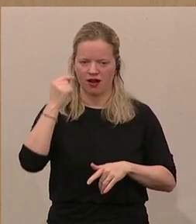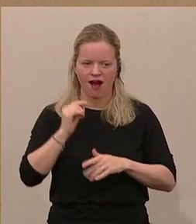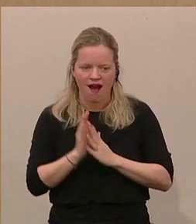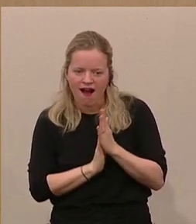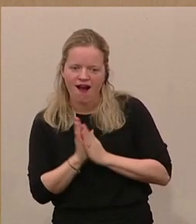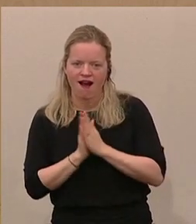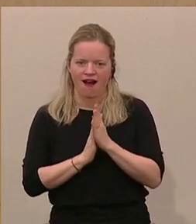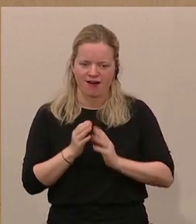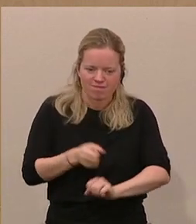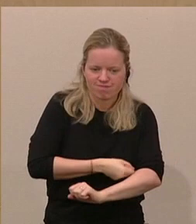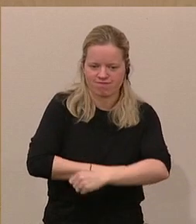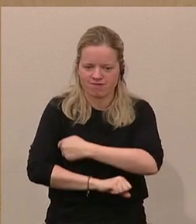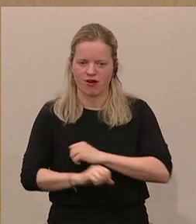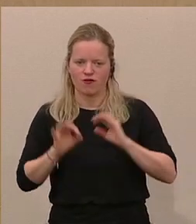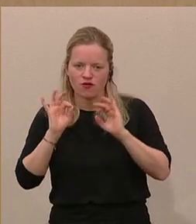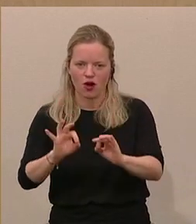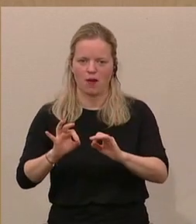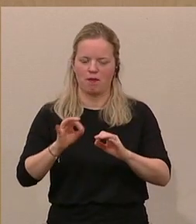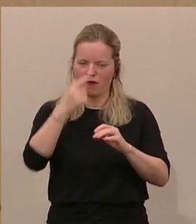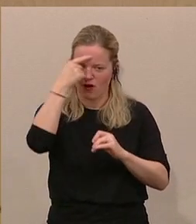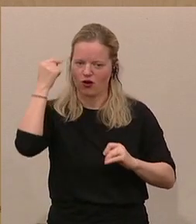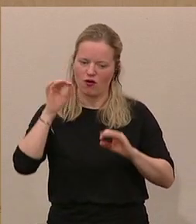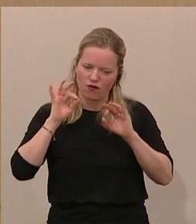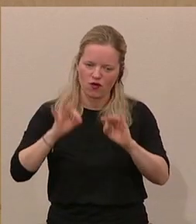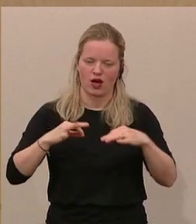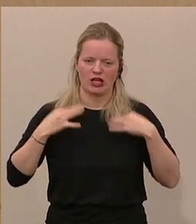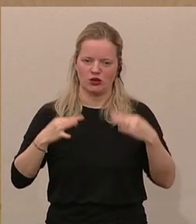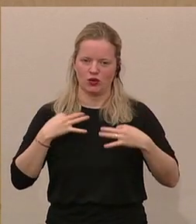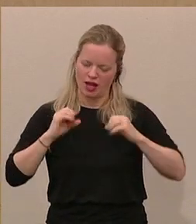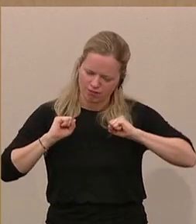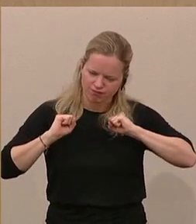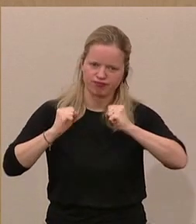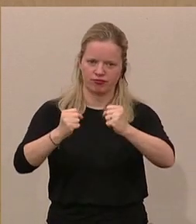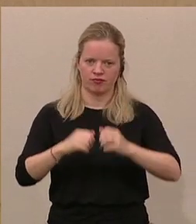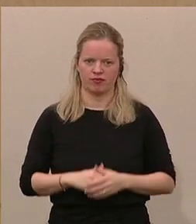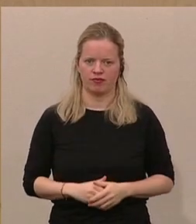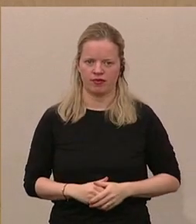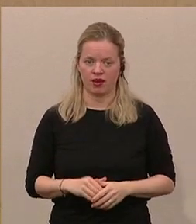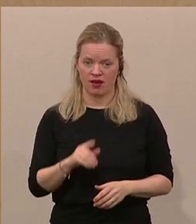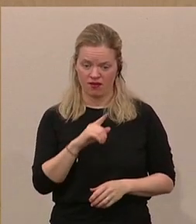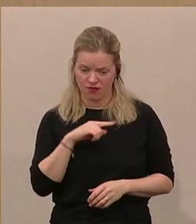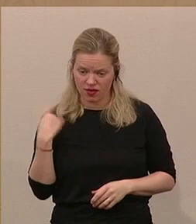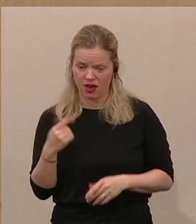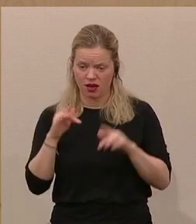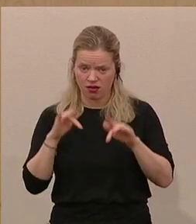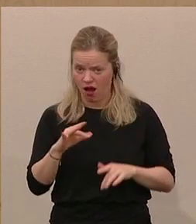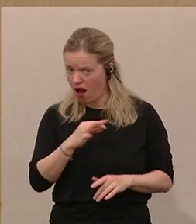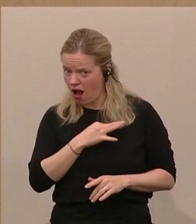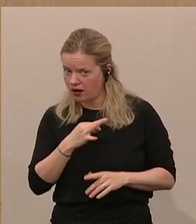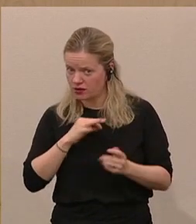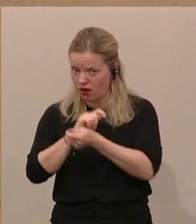sich für die Bevölkerung und ihre Gesundheit einzusetzen. Wir fürchten uns nicht vor notwendigen Veränderungen.